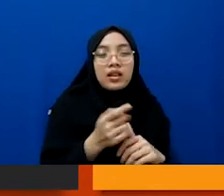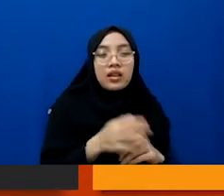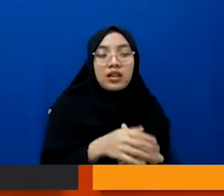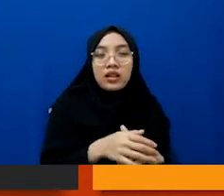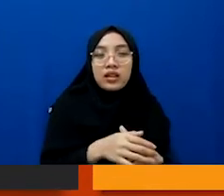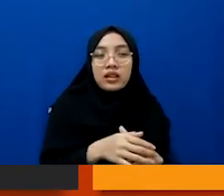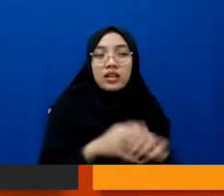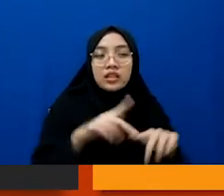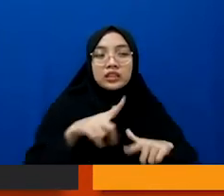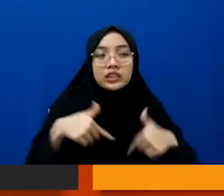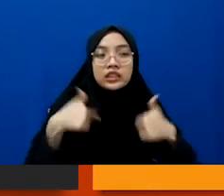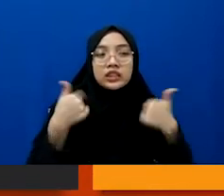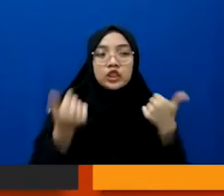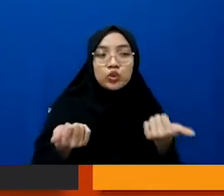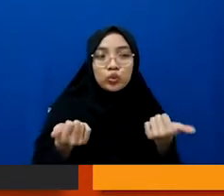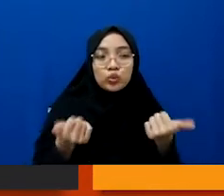kehidupan di